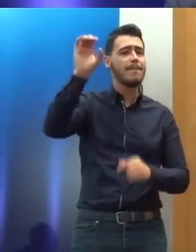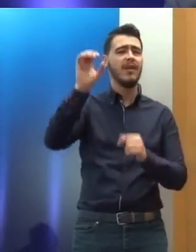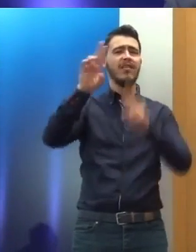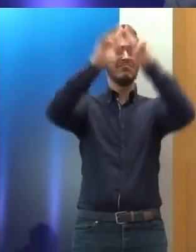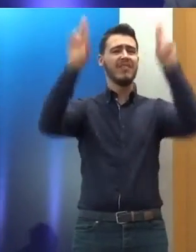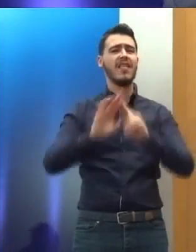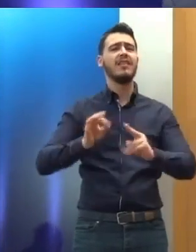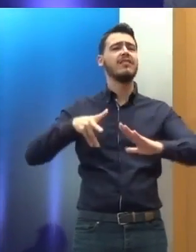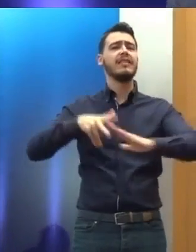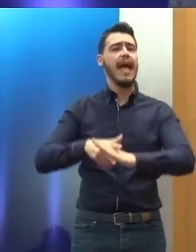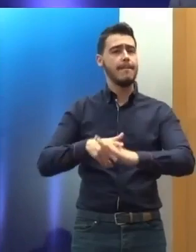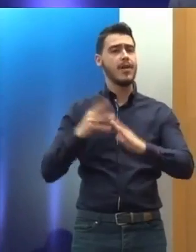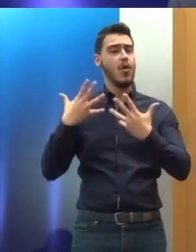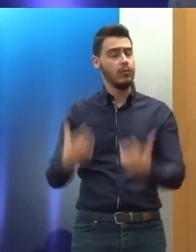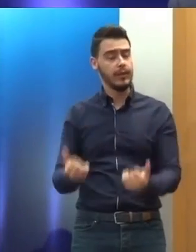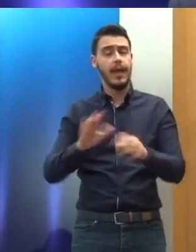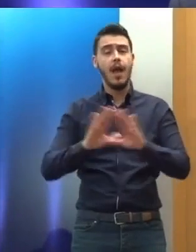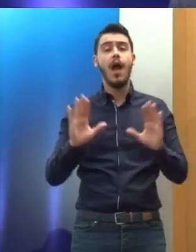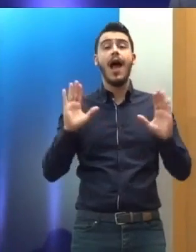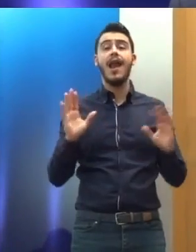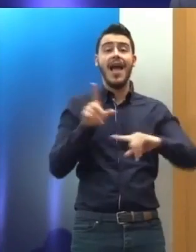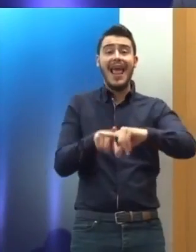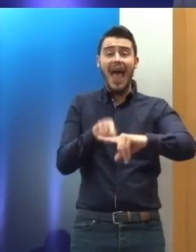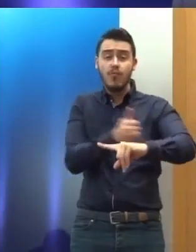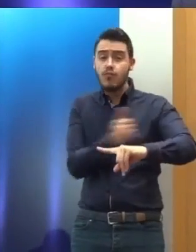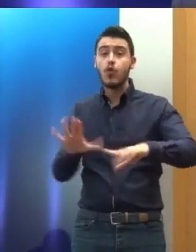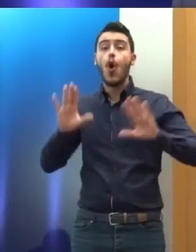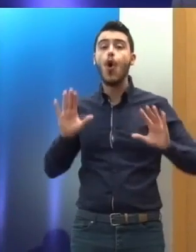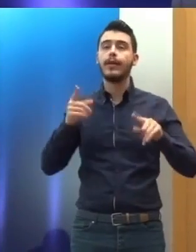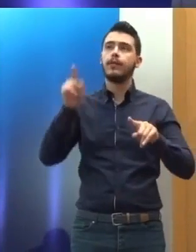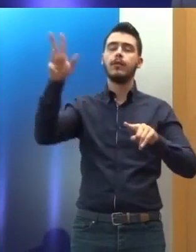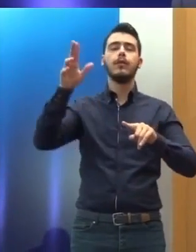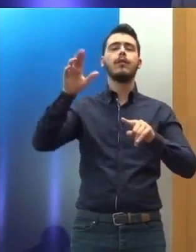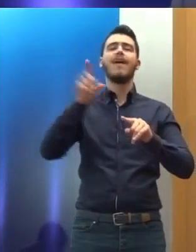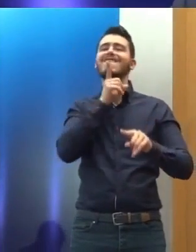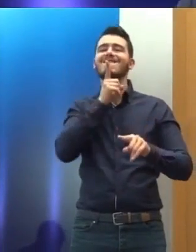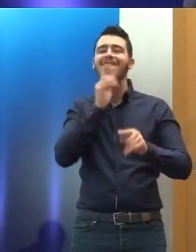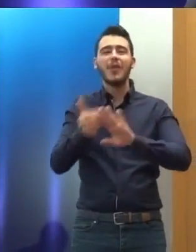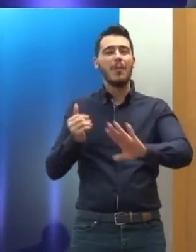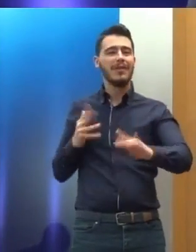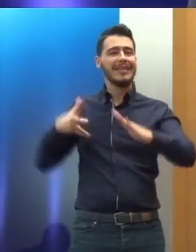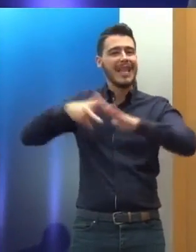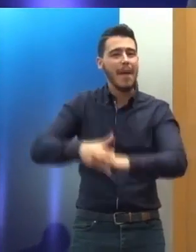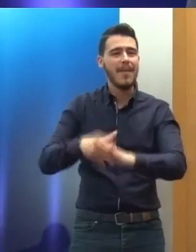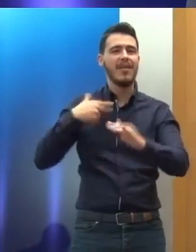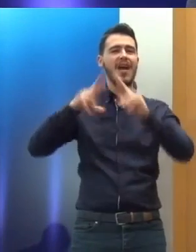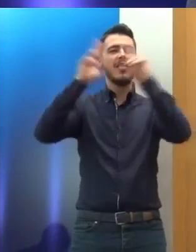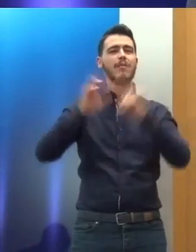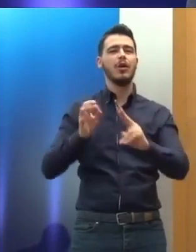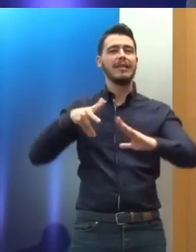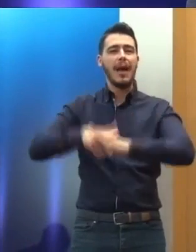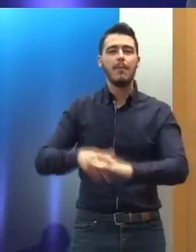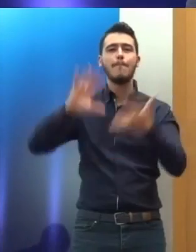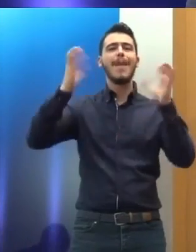που ευθυνόταν στην Ελλάδα. Στην πραγματικότητα όμως αφορούσε τους υπόλοιπους ευλεκόμενους στις διαπραγματεύσεις αυτές, οι οποίοι